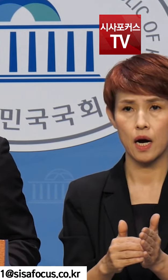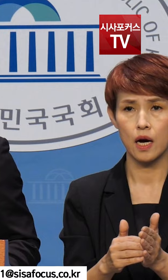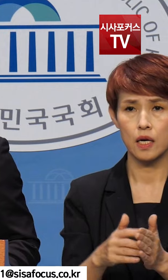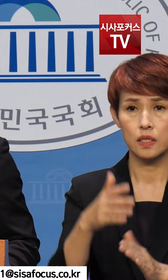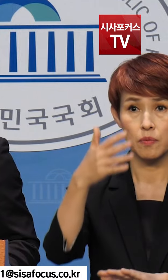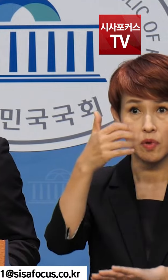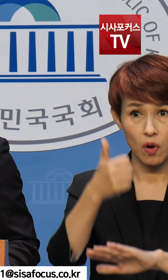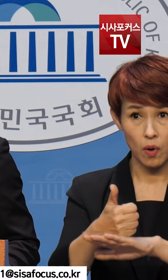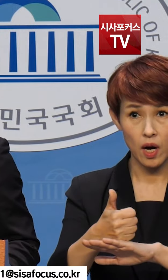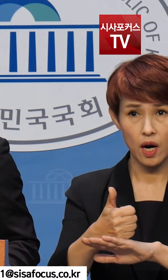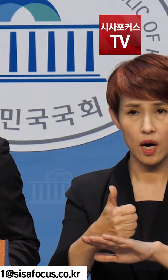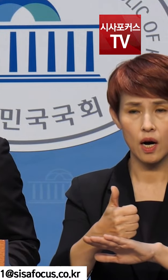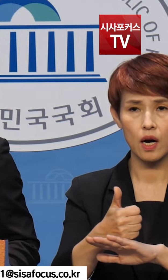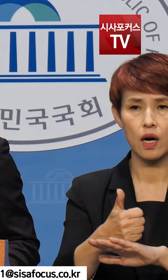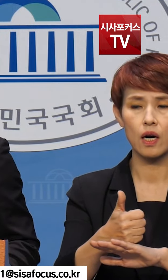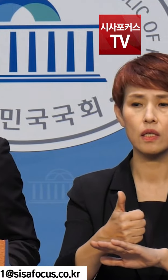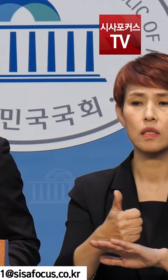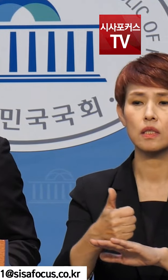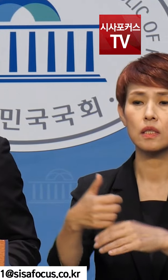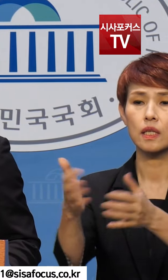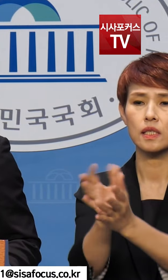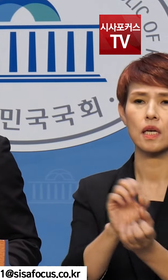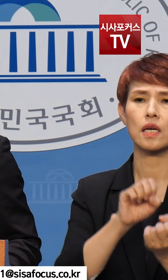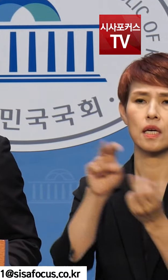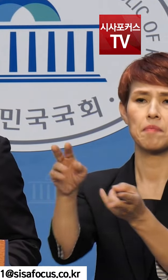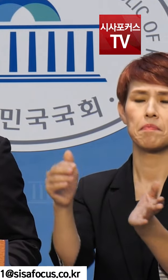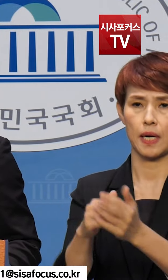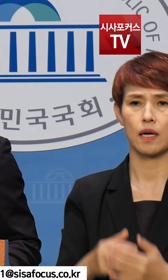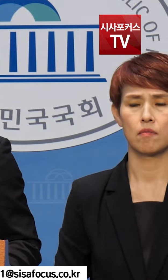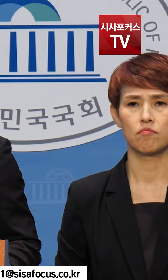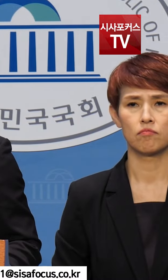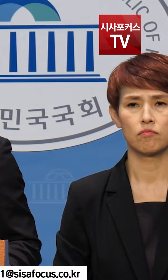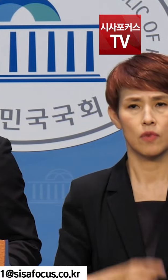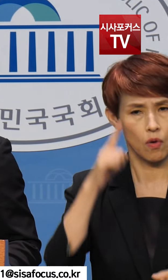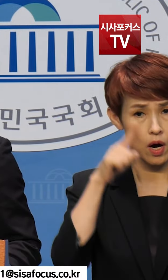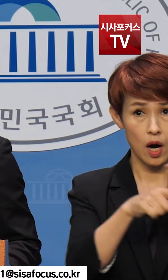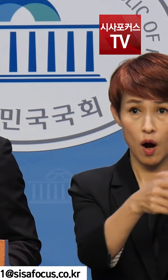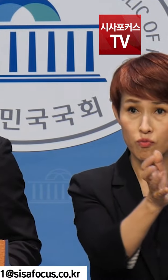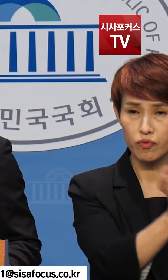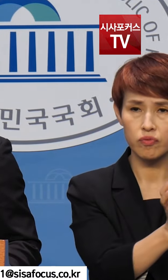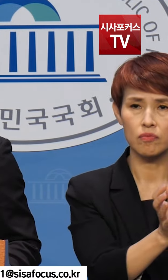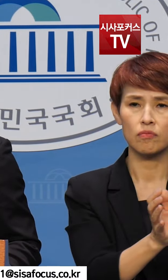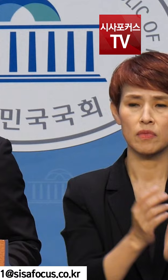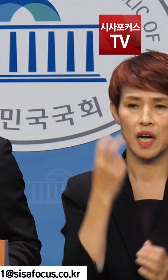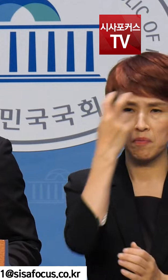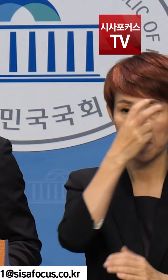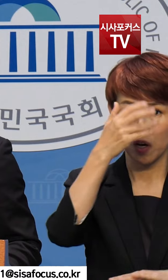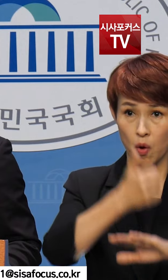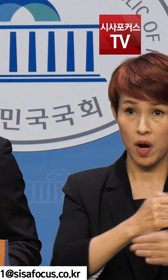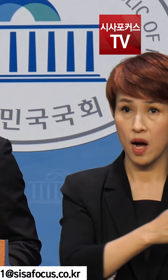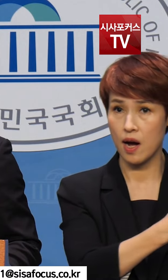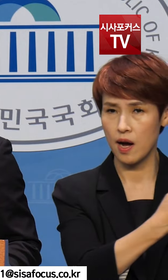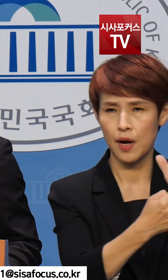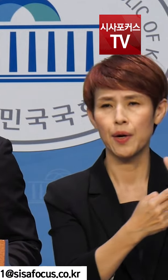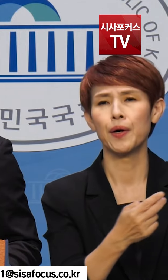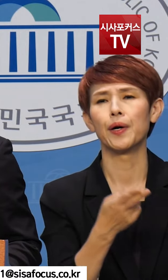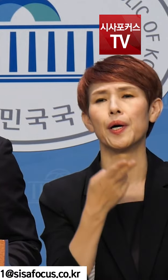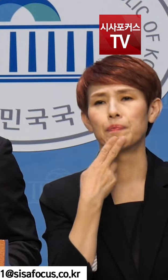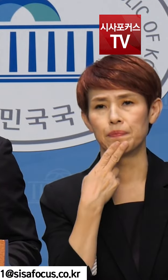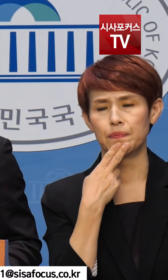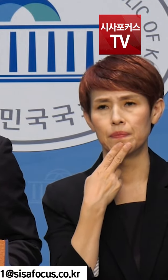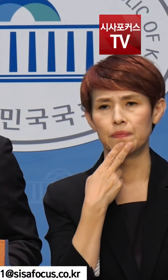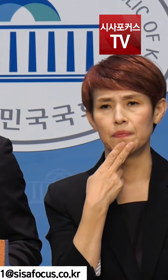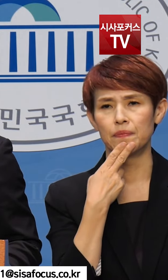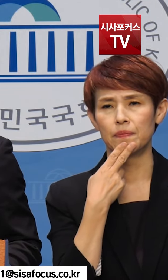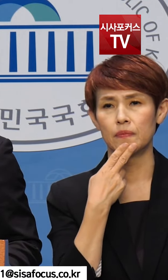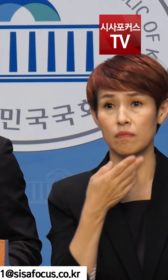결과가 기관에 통보된 상태입니다. 과기정통부는 한사코 감사 결과를 공개하지 않고 있지만